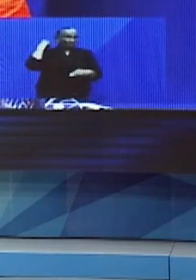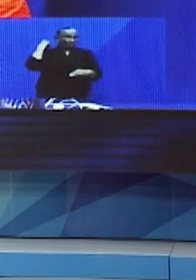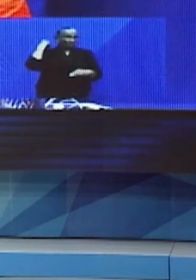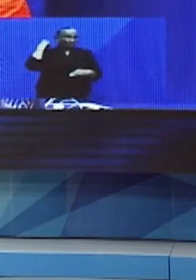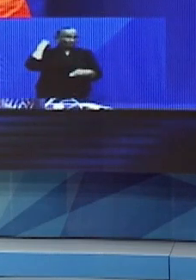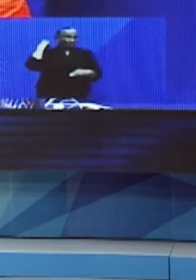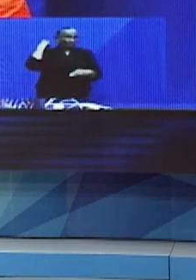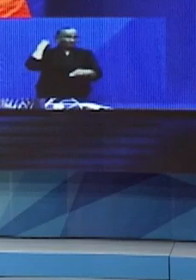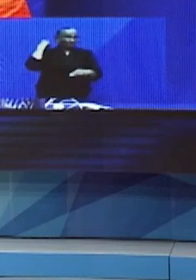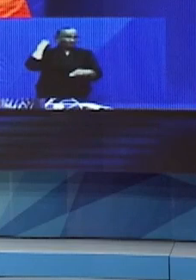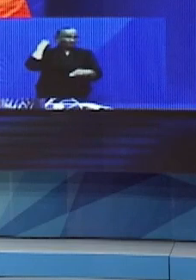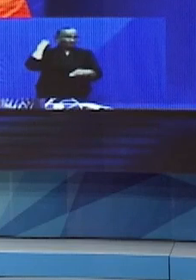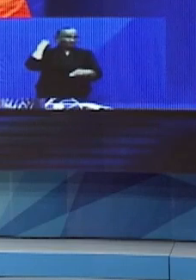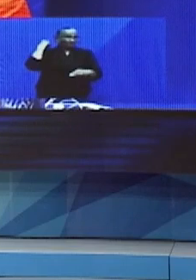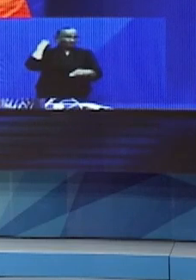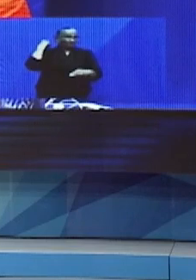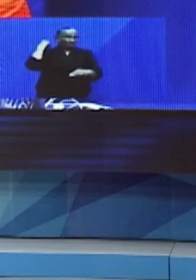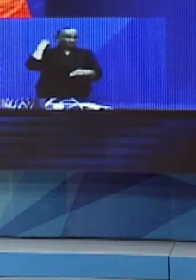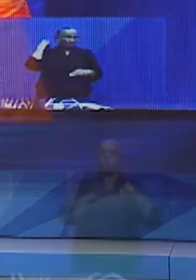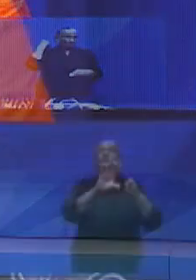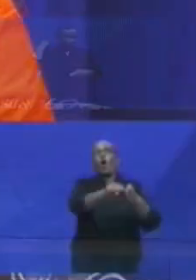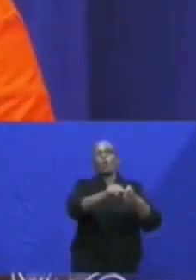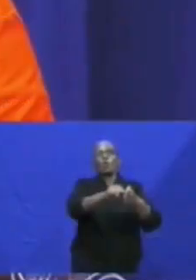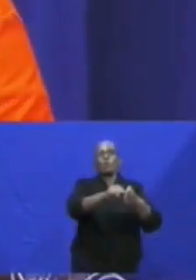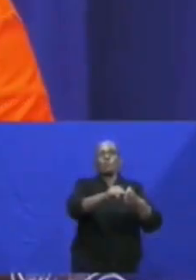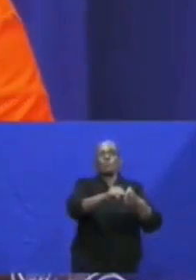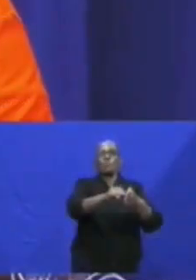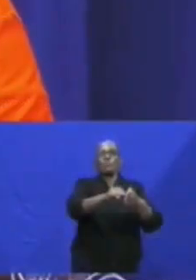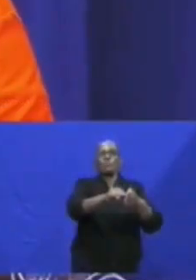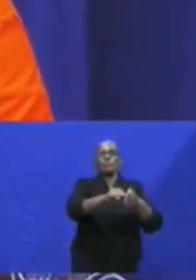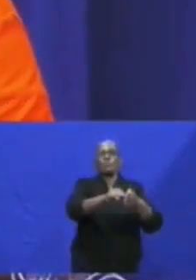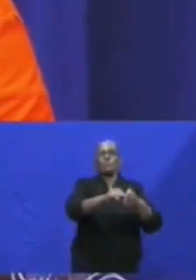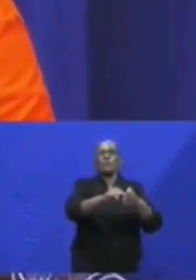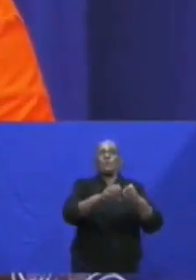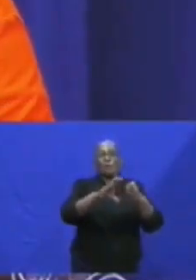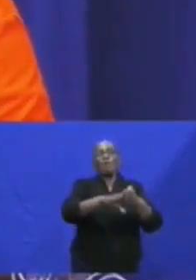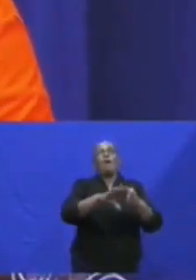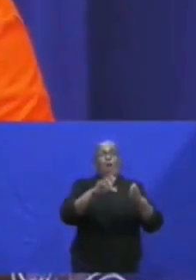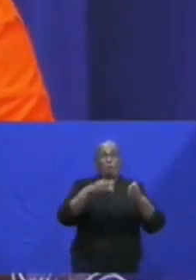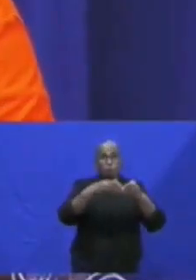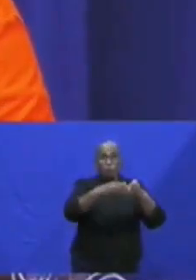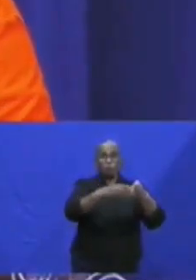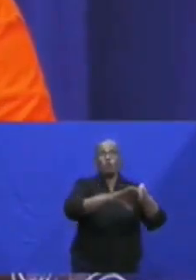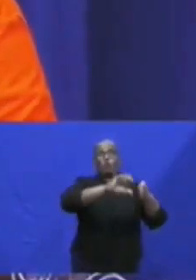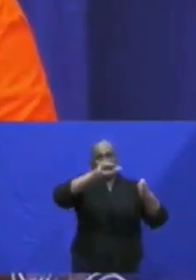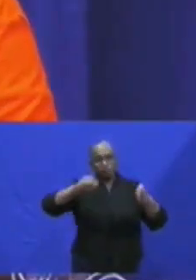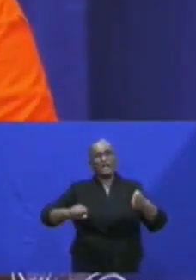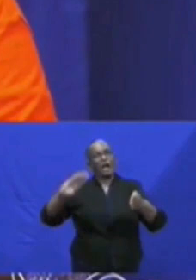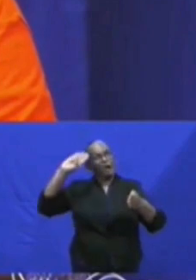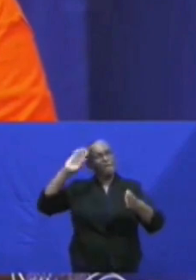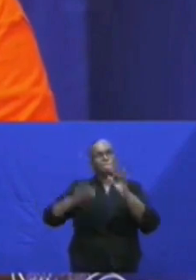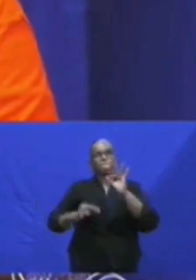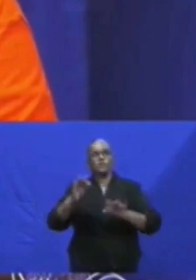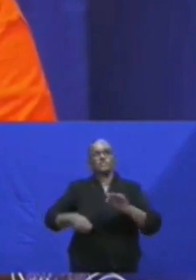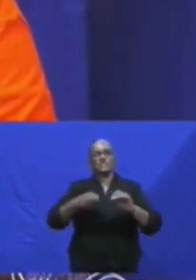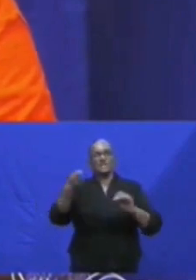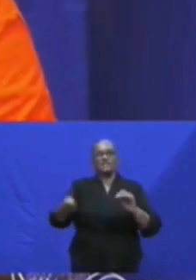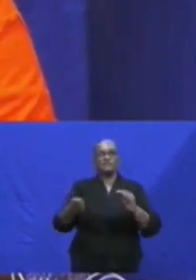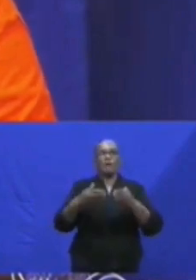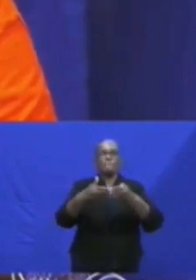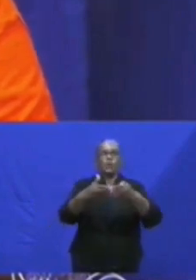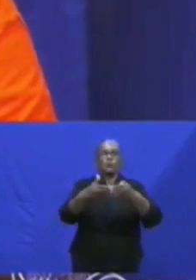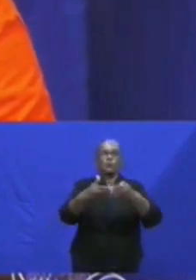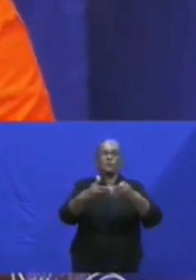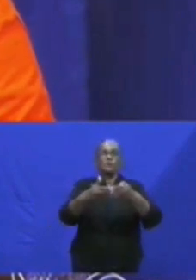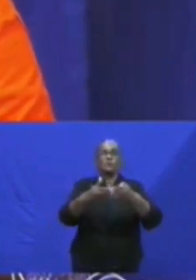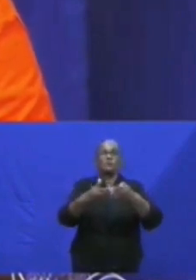westgrens. Dit deelde Jerry Slijngaard, coördinator van het NCCR, gisteren mee op de dagelijkse persconferentie van de overheid.